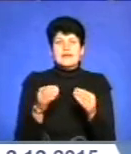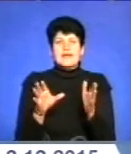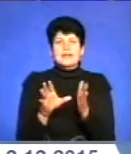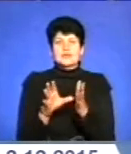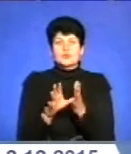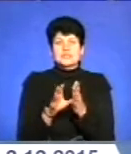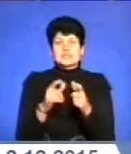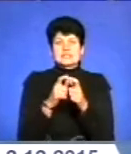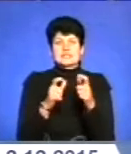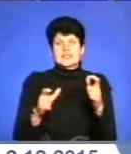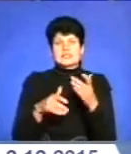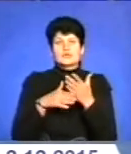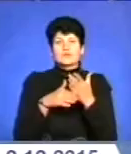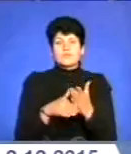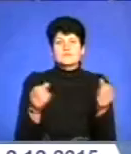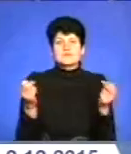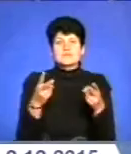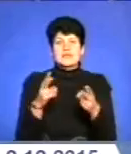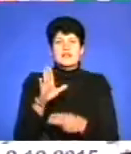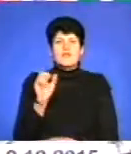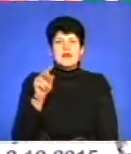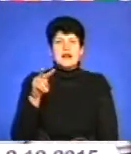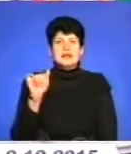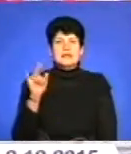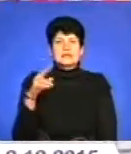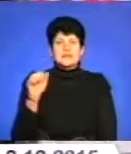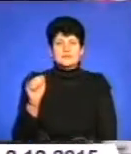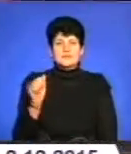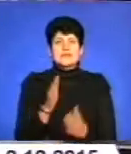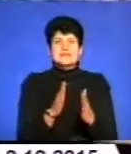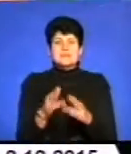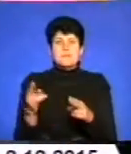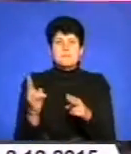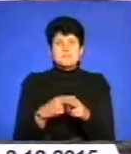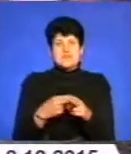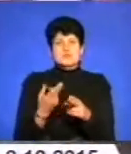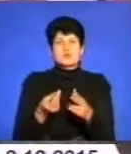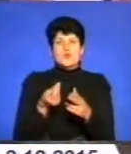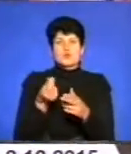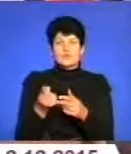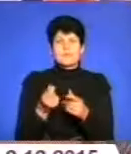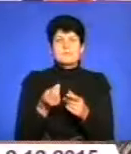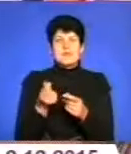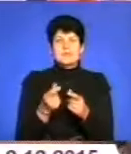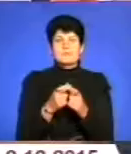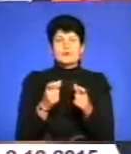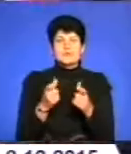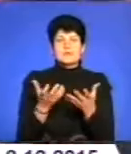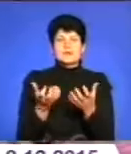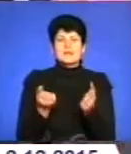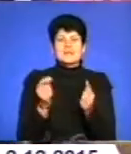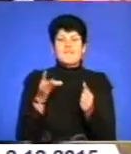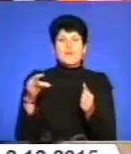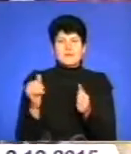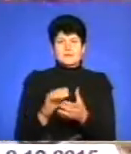квитки за допомогою спеціальних валідаторів. Систему безготівкової плати за проїзд Тернопіль переймає у європейських